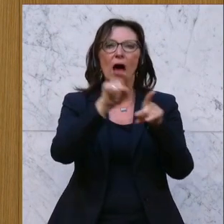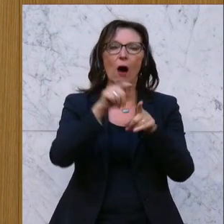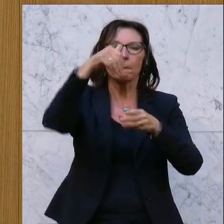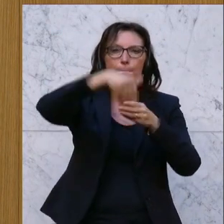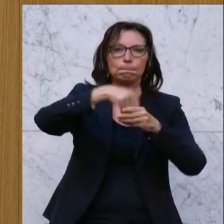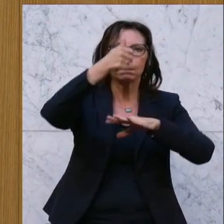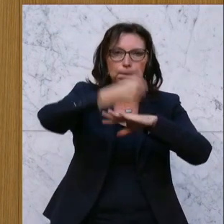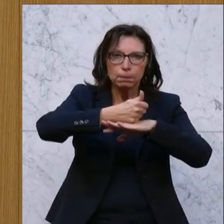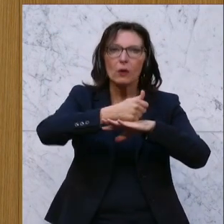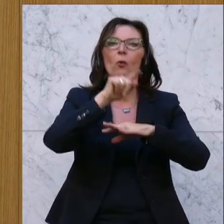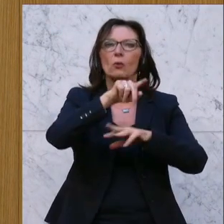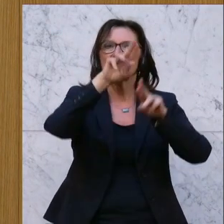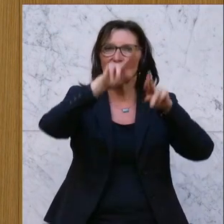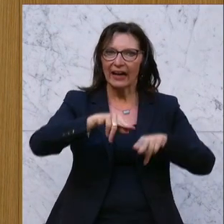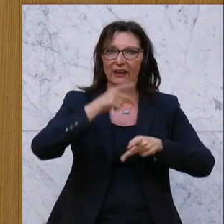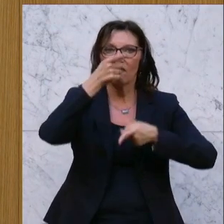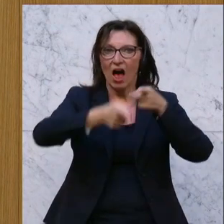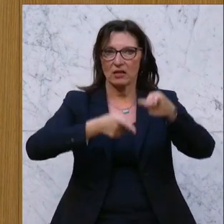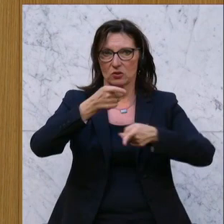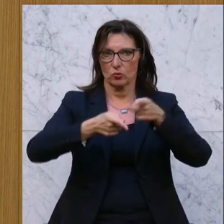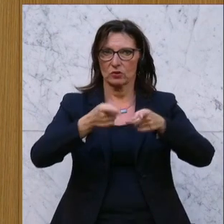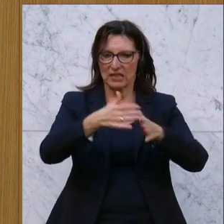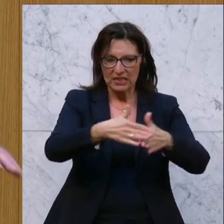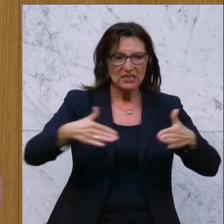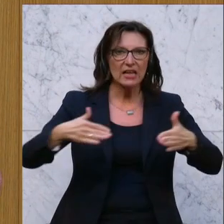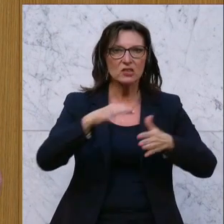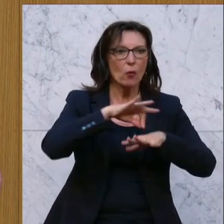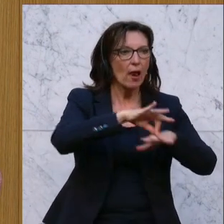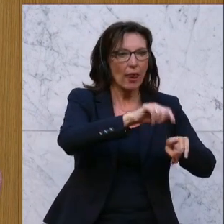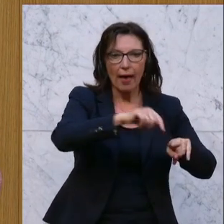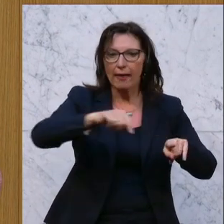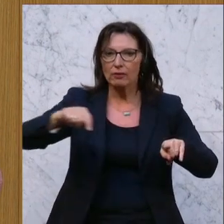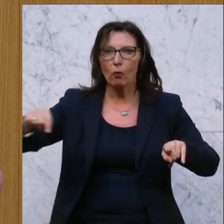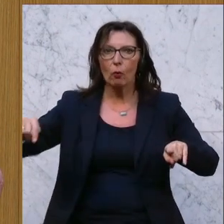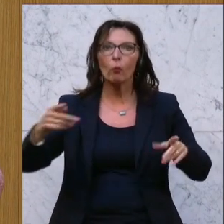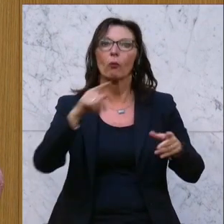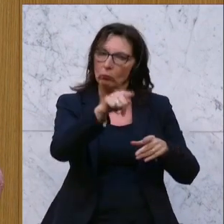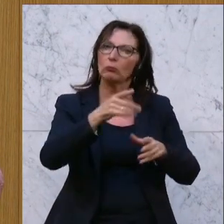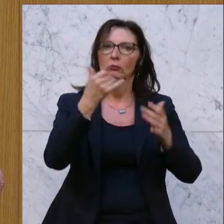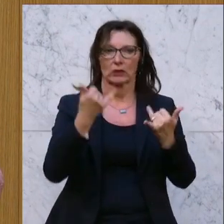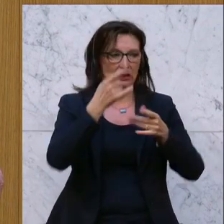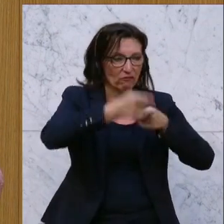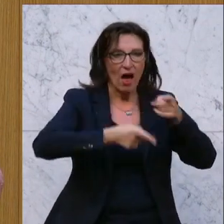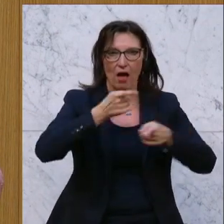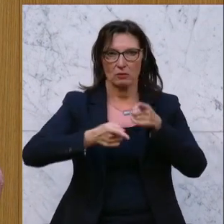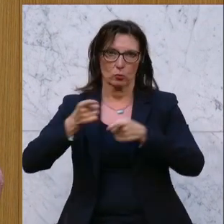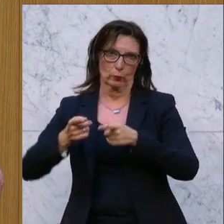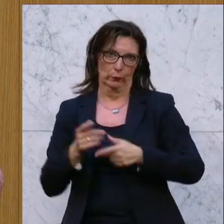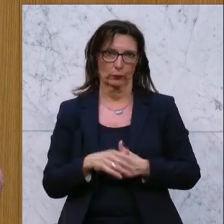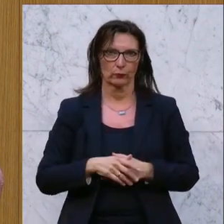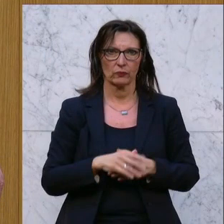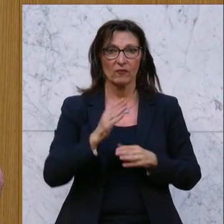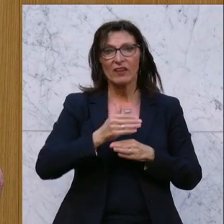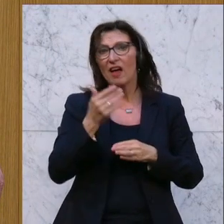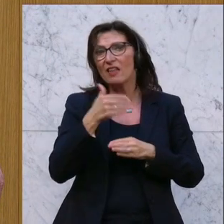Weisungsrecht gegenüber den Sektionsleitungen und nachgeordneten Dienststellen aus. In der Folge wurden